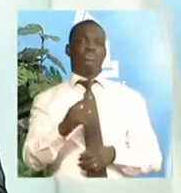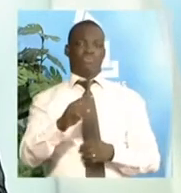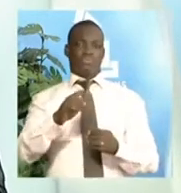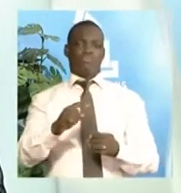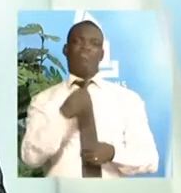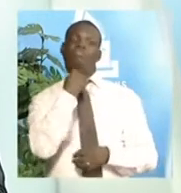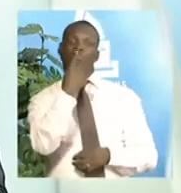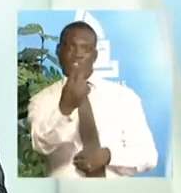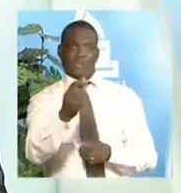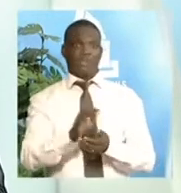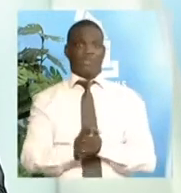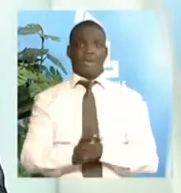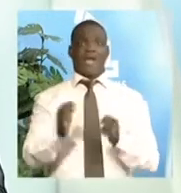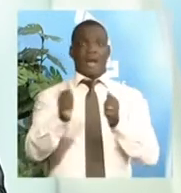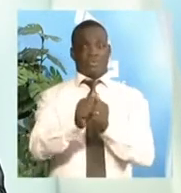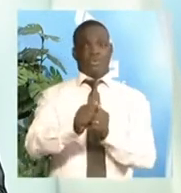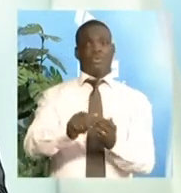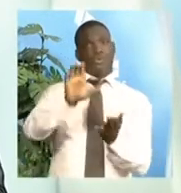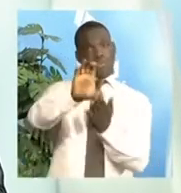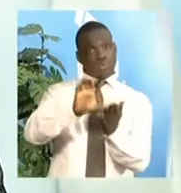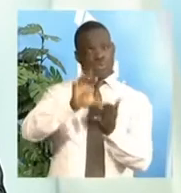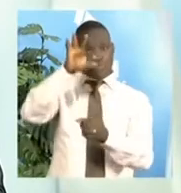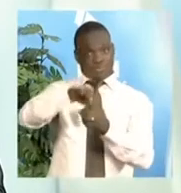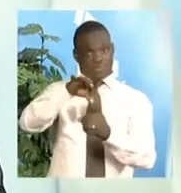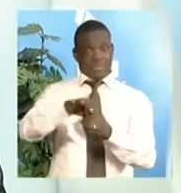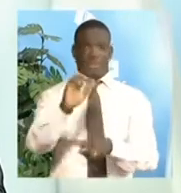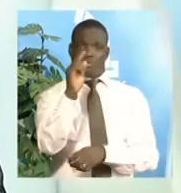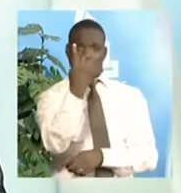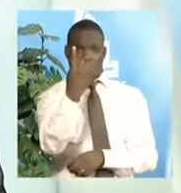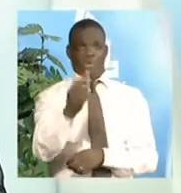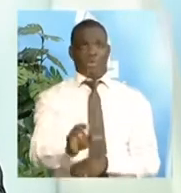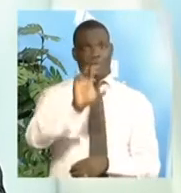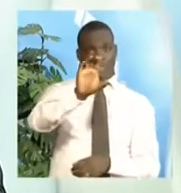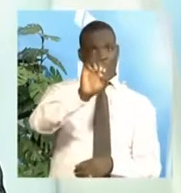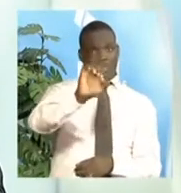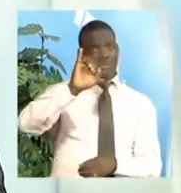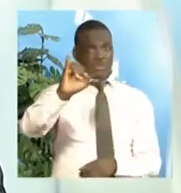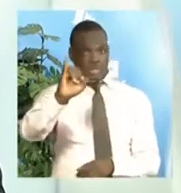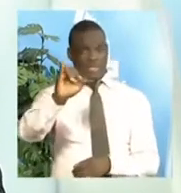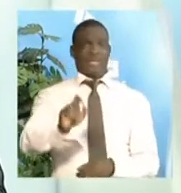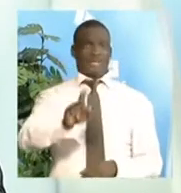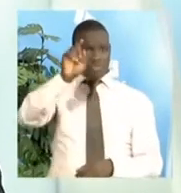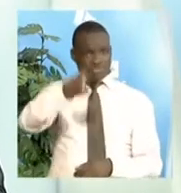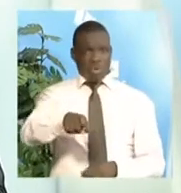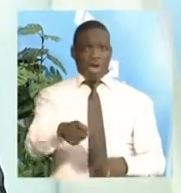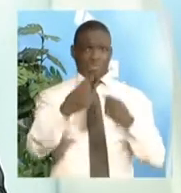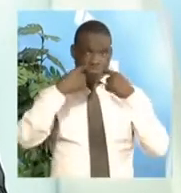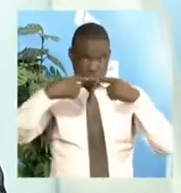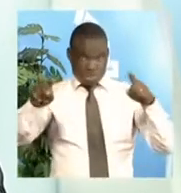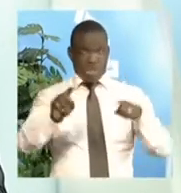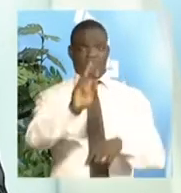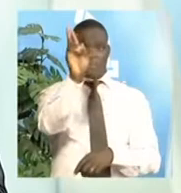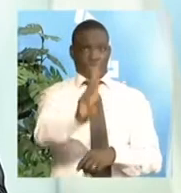conformément au code électoral, seule la Commission électorale est l'organe habilité à proclamer les résultats.